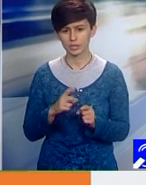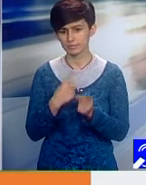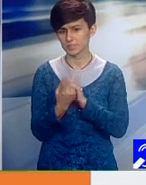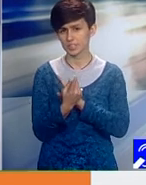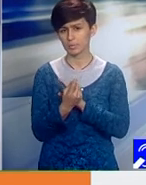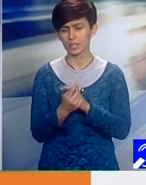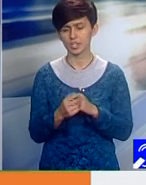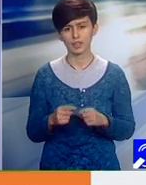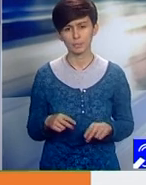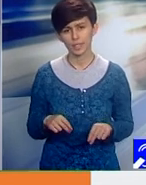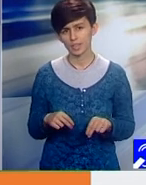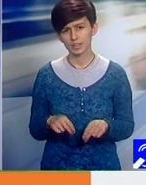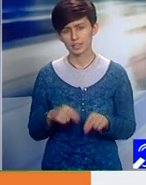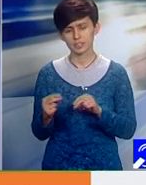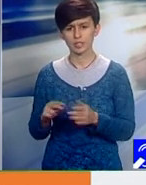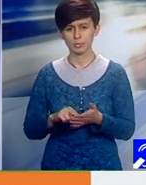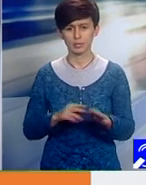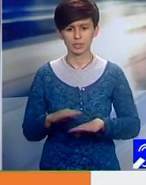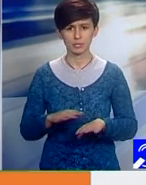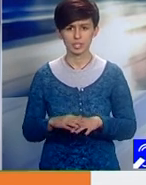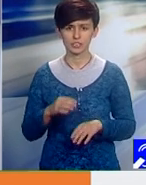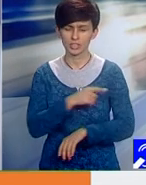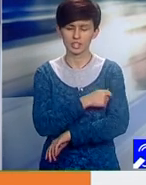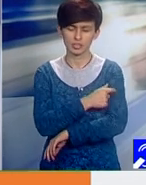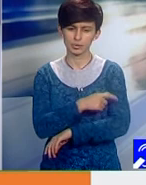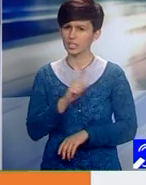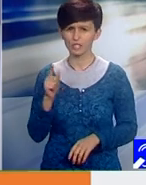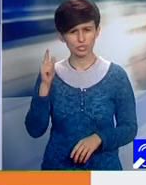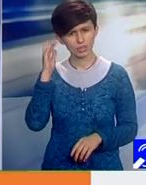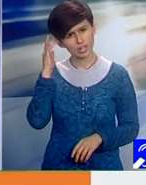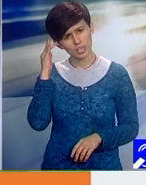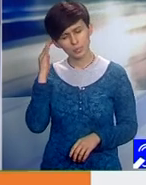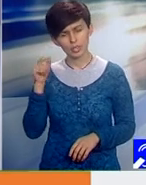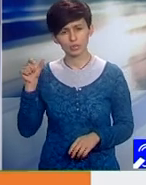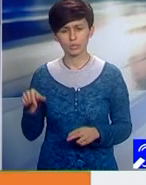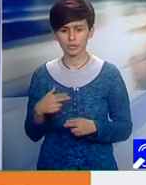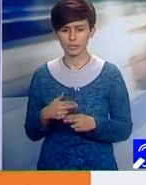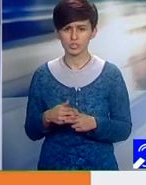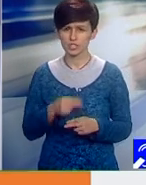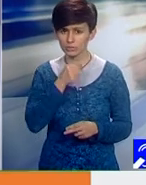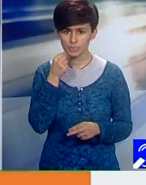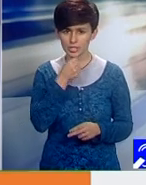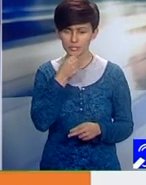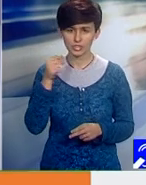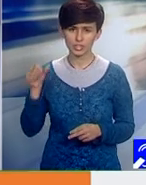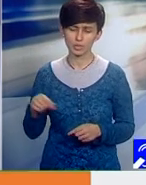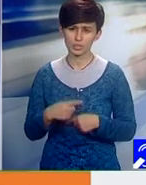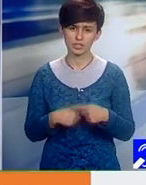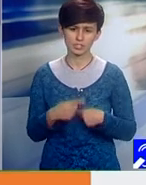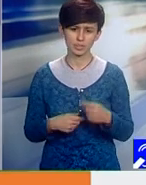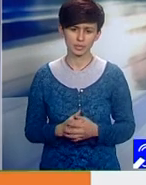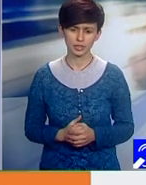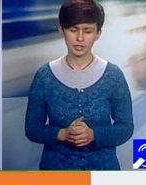manageri de spitale, nu ne preocupă pacientul, beneficiarul sistemului. Noi trebuie să schimbăm